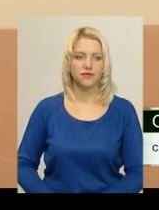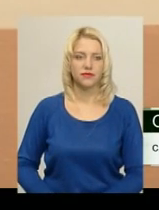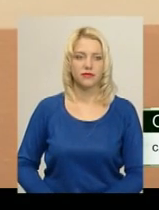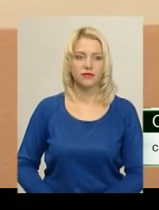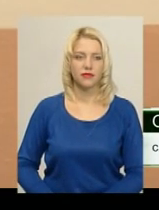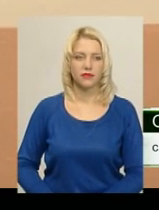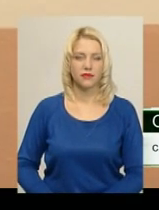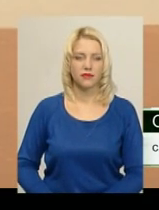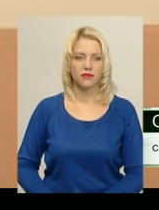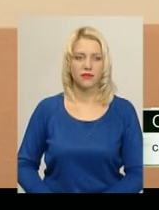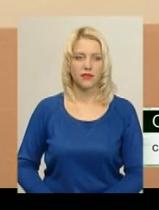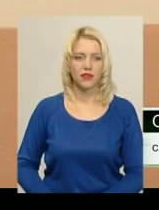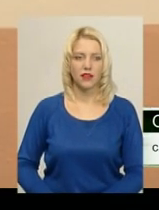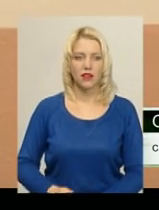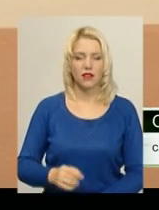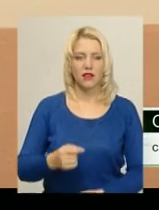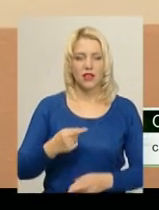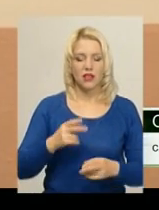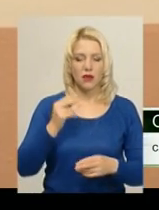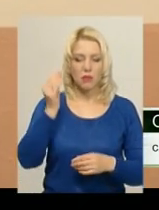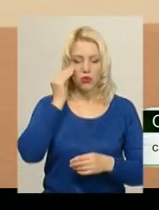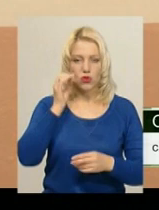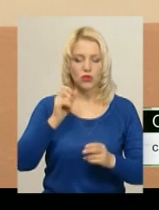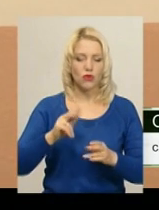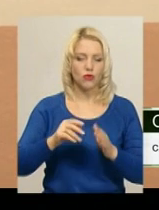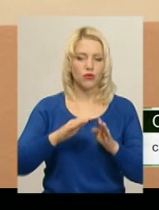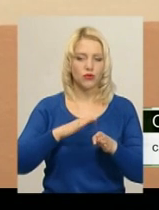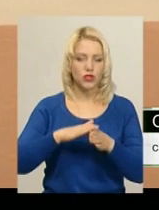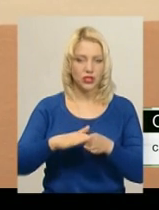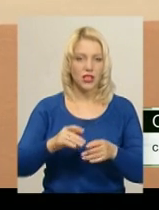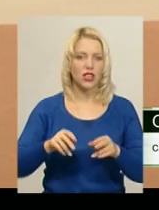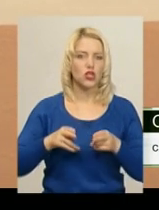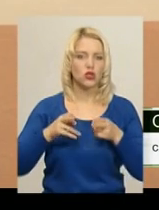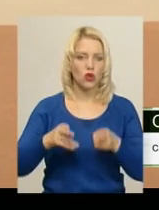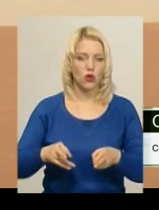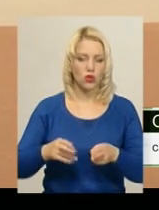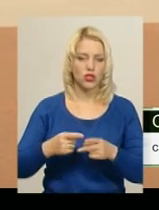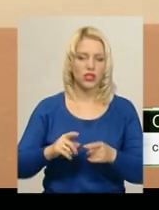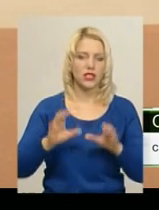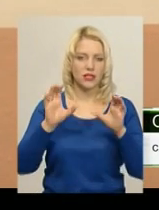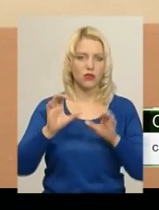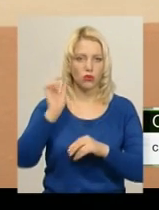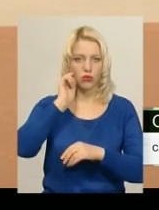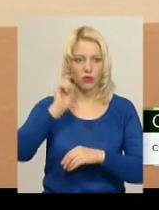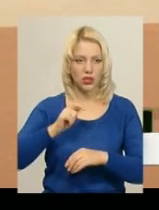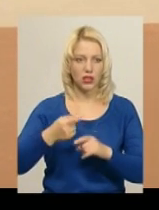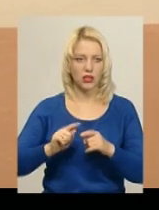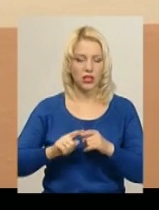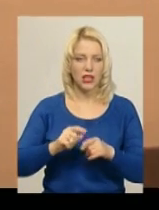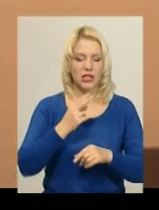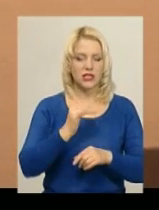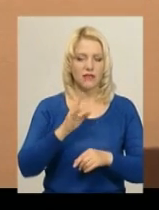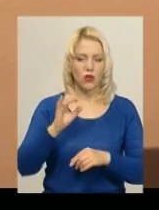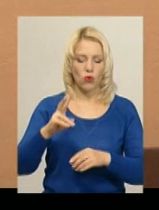Застосувати відносно підозрюваного чиненого злочину, передбаченого частиною 3 статті 368 Кримінального кодексу України. Цим боліка Олександра